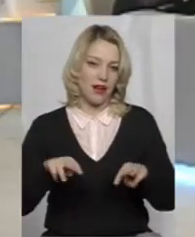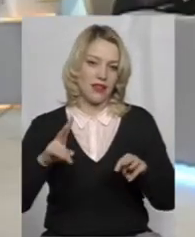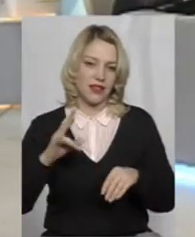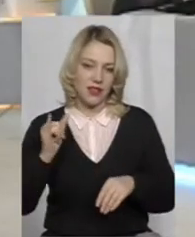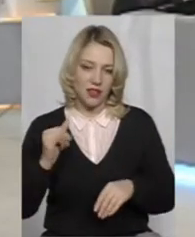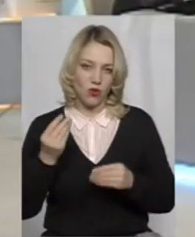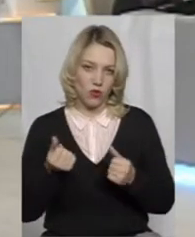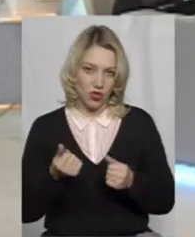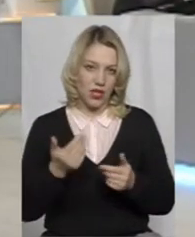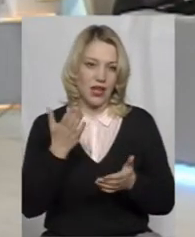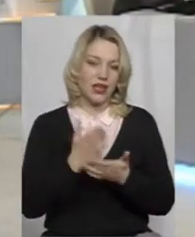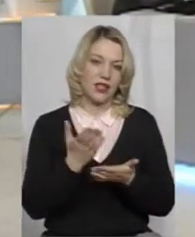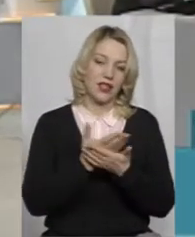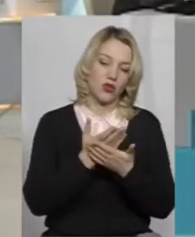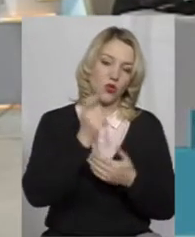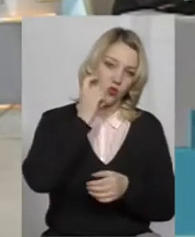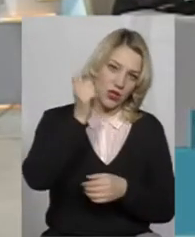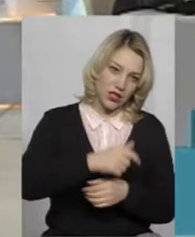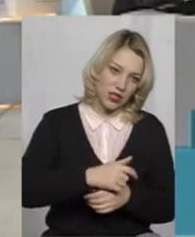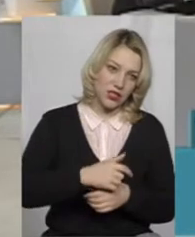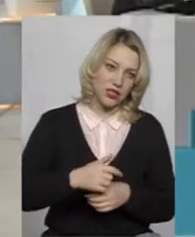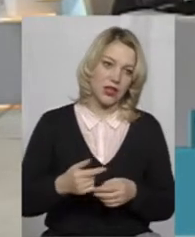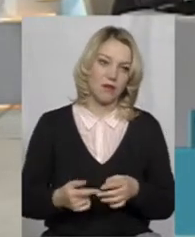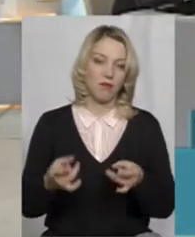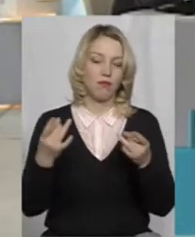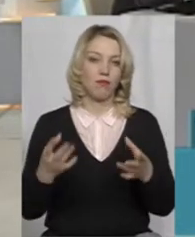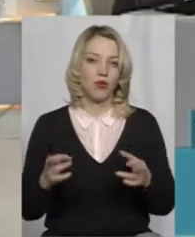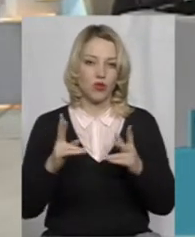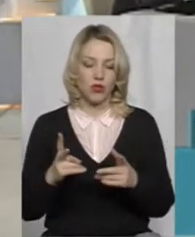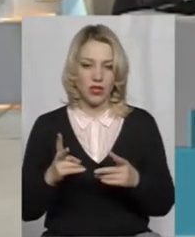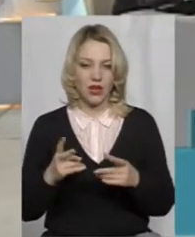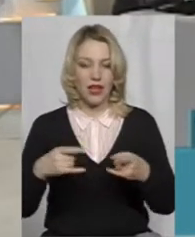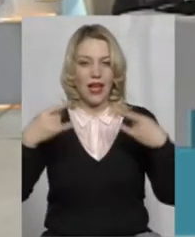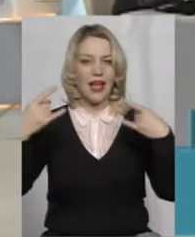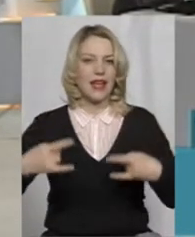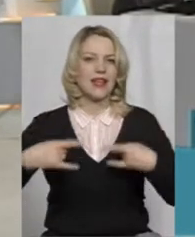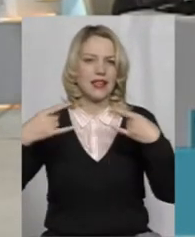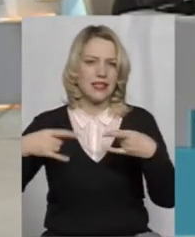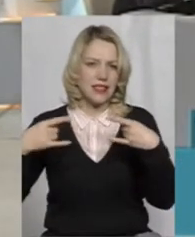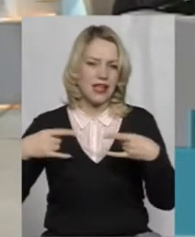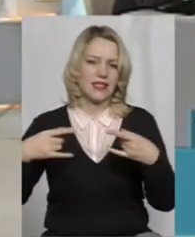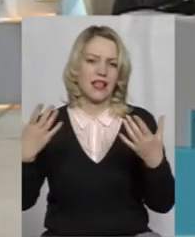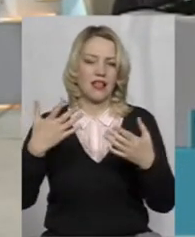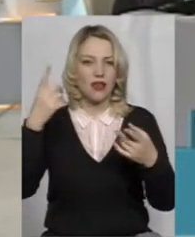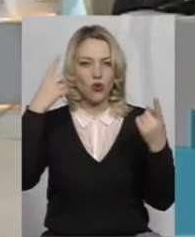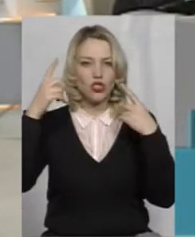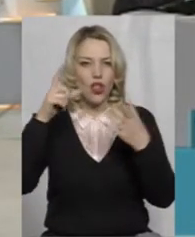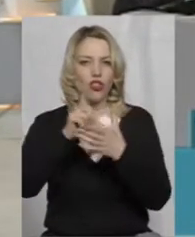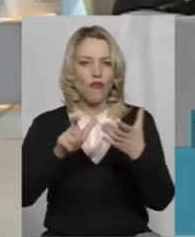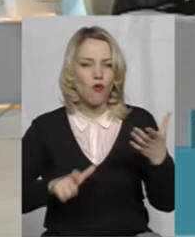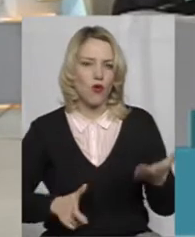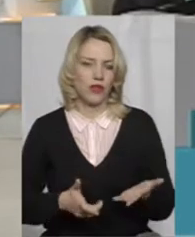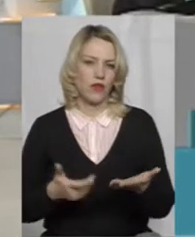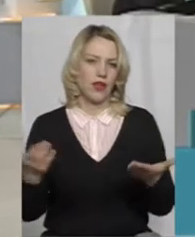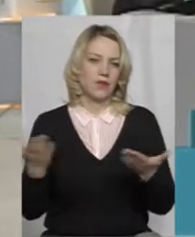От є кіно українське, просто як екранізація якихось творів, чи є